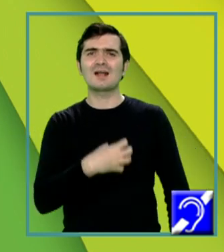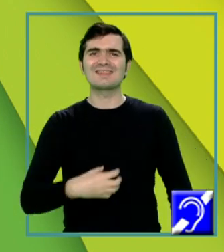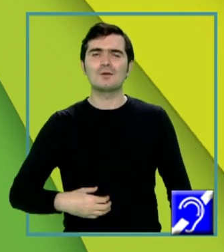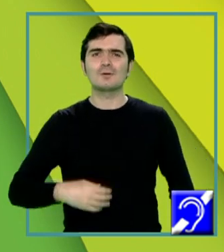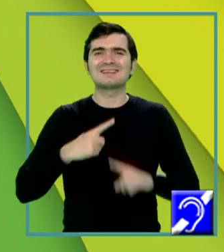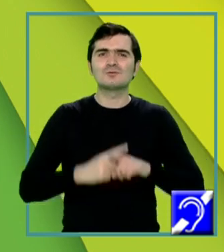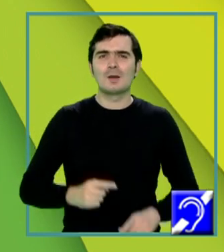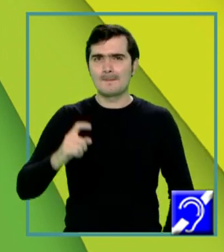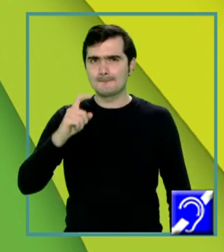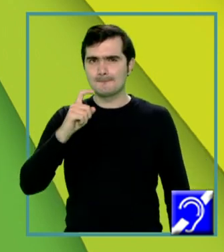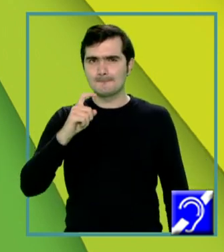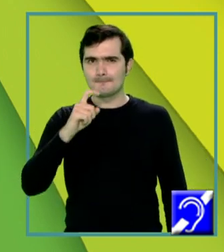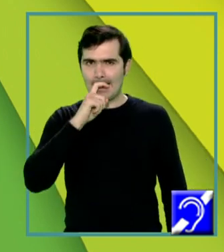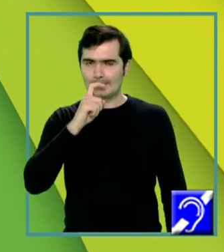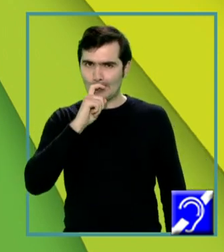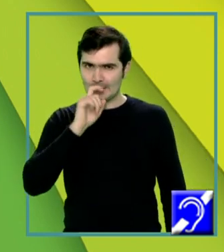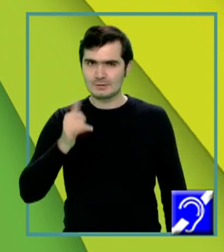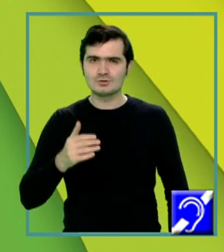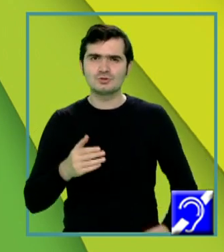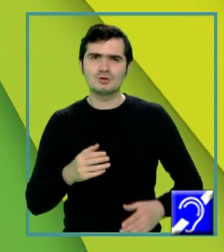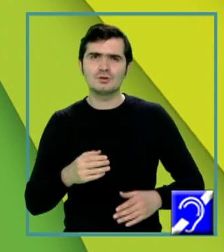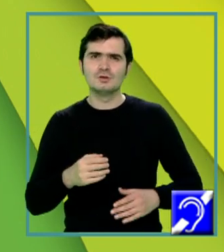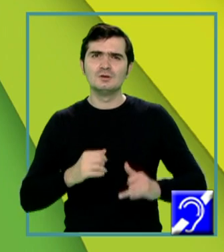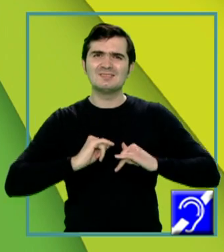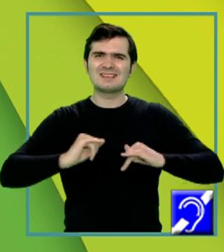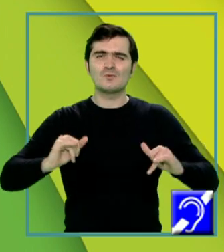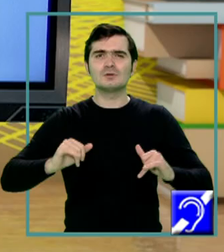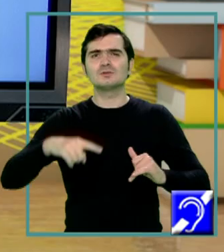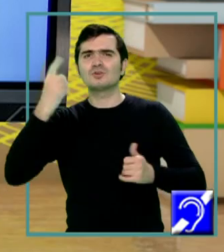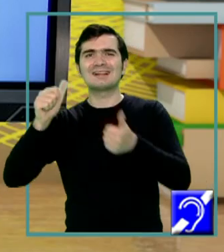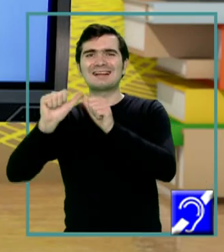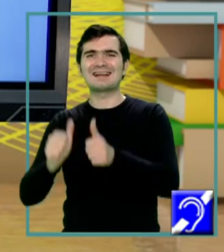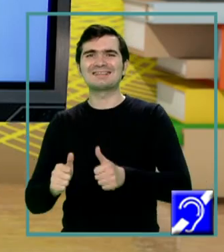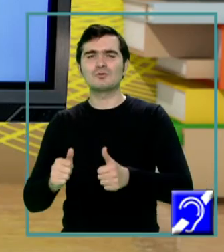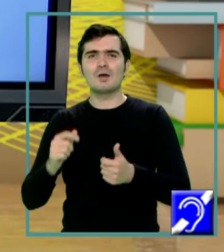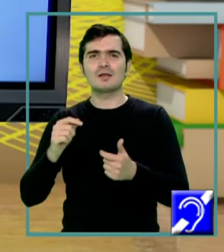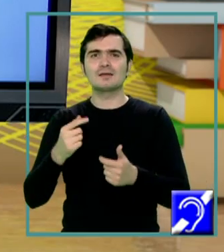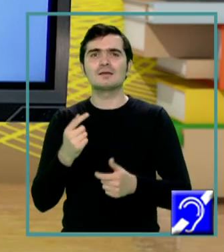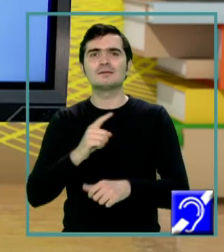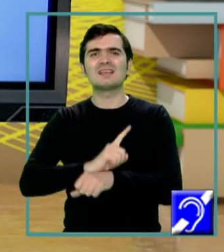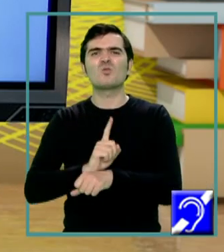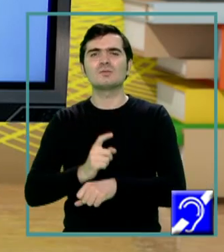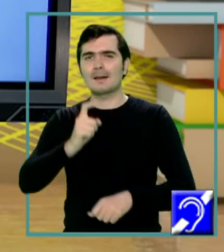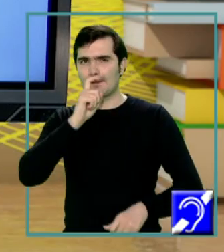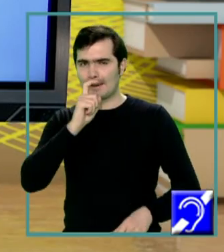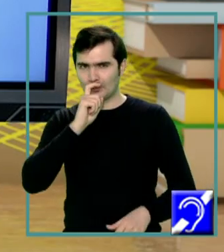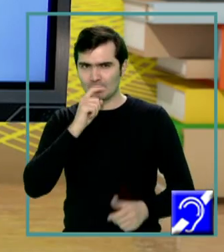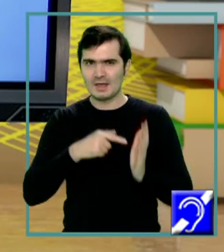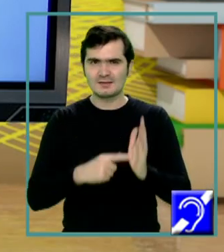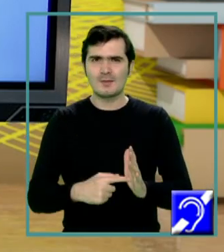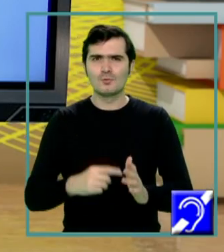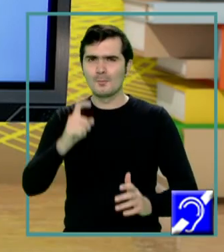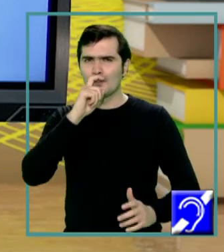favorizează apariția și dezvoltarea caracterelor sexuale secundare masculine, adică o masă osoasă și musculară mai